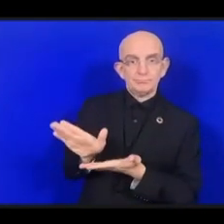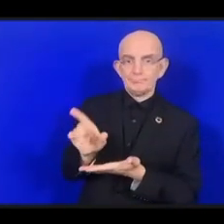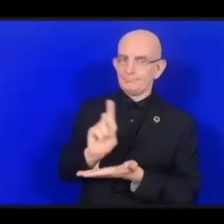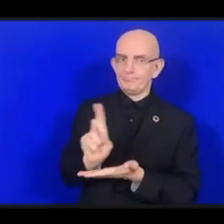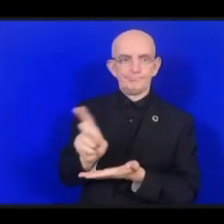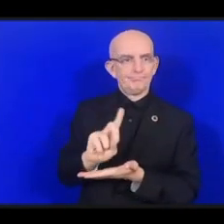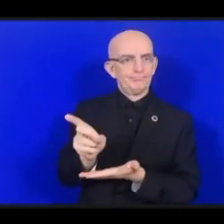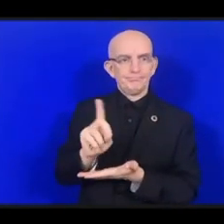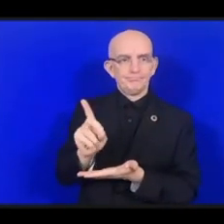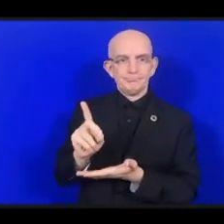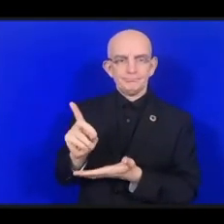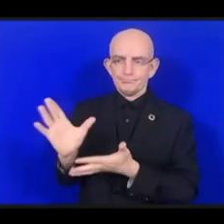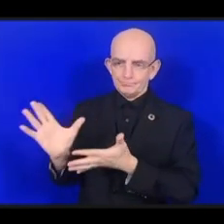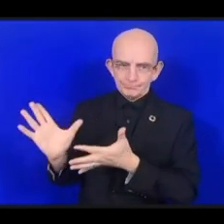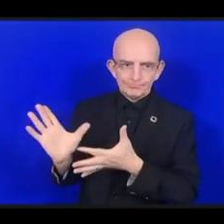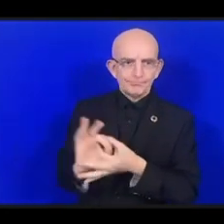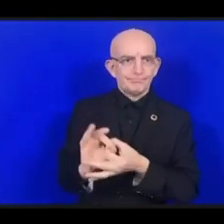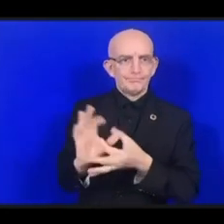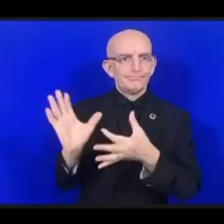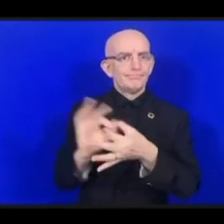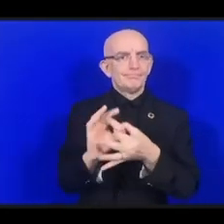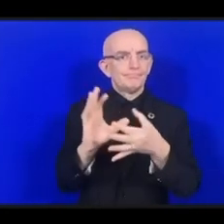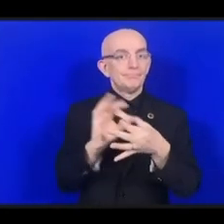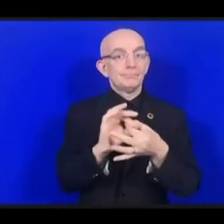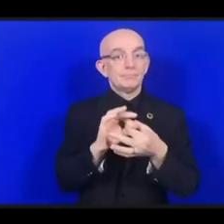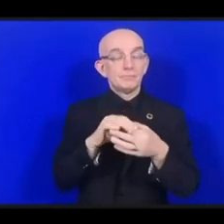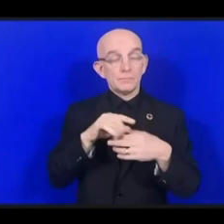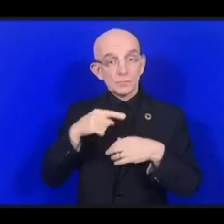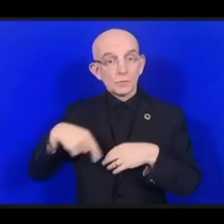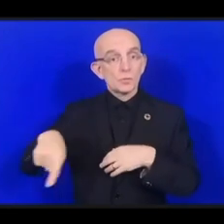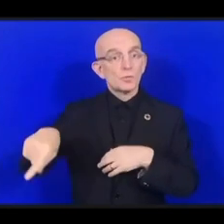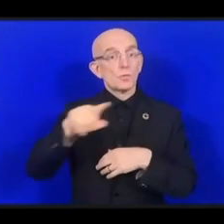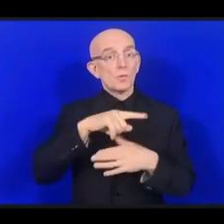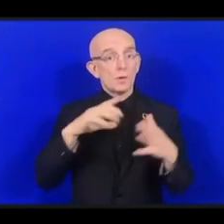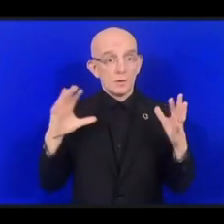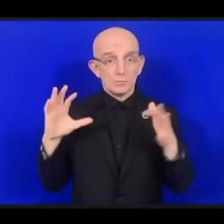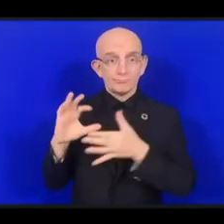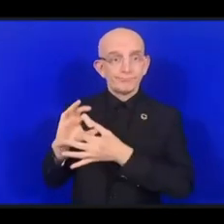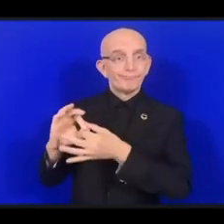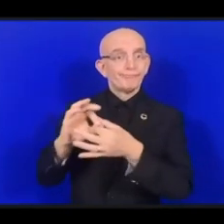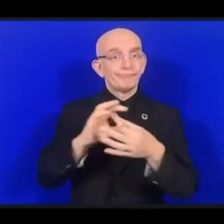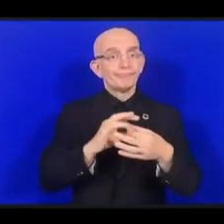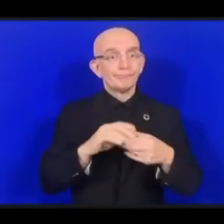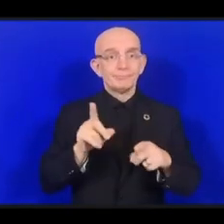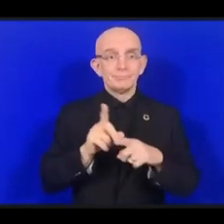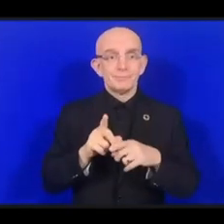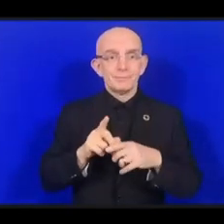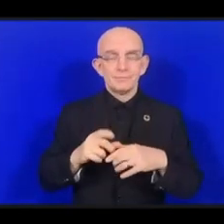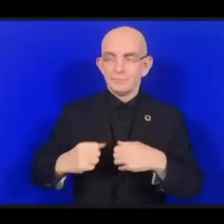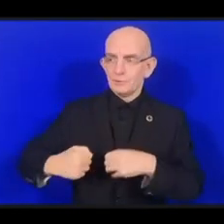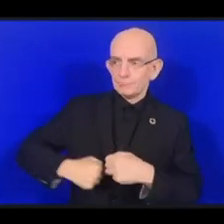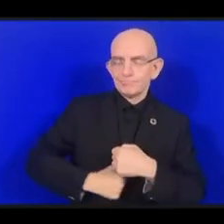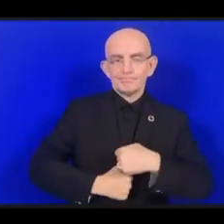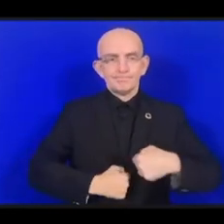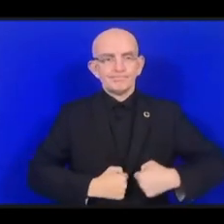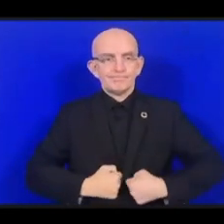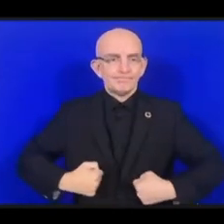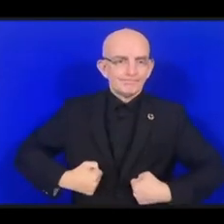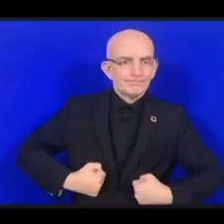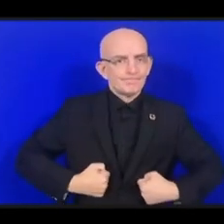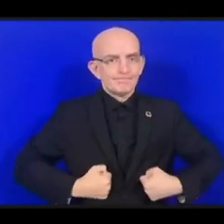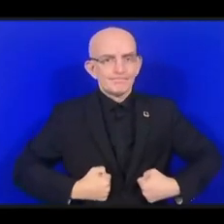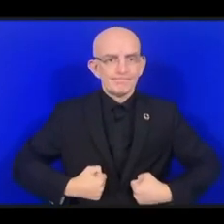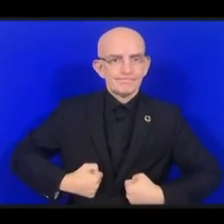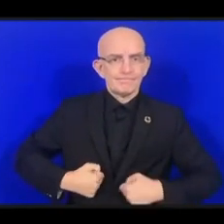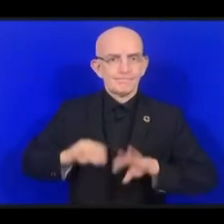объединение и связь всех людей и взаимоподдержку. Это как раз то,